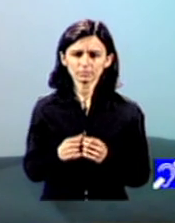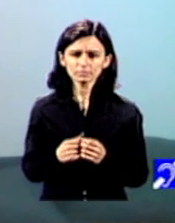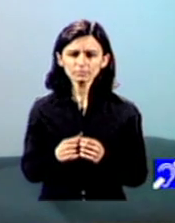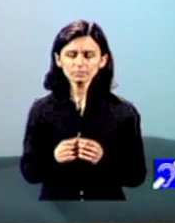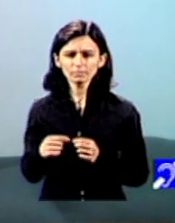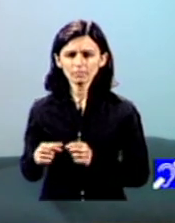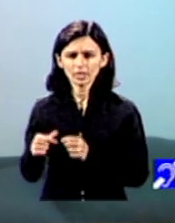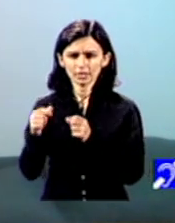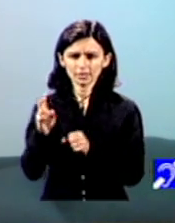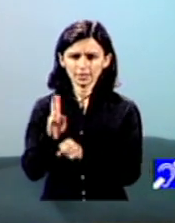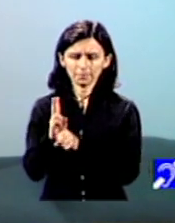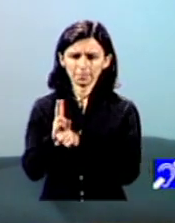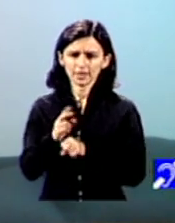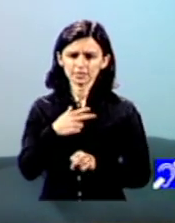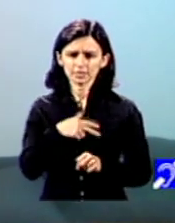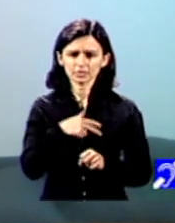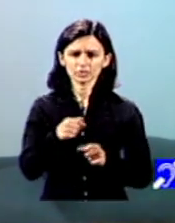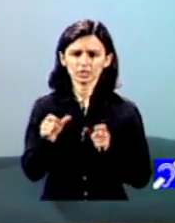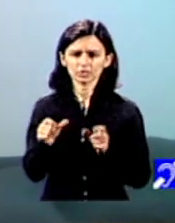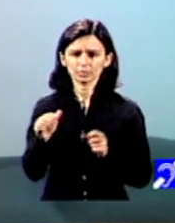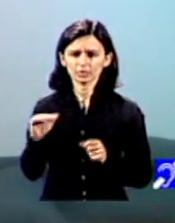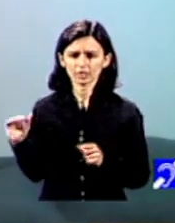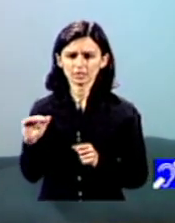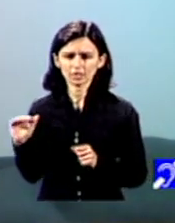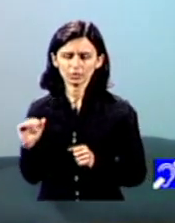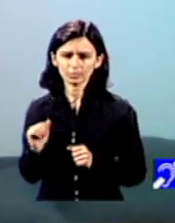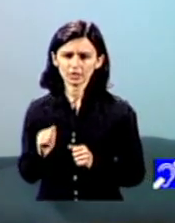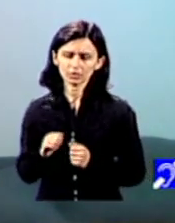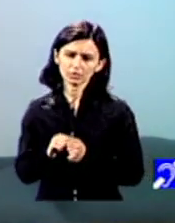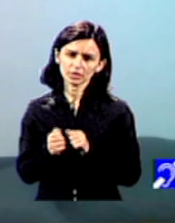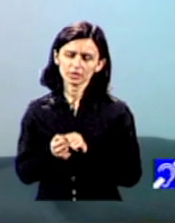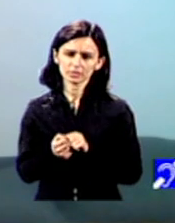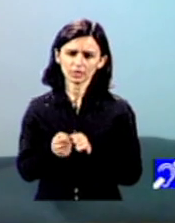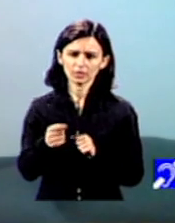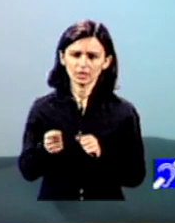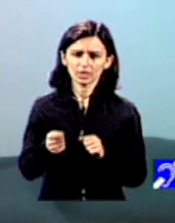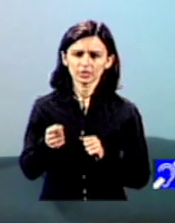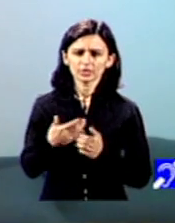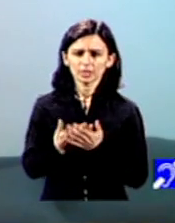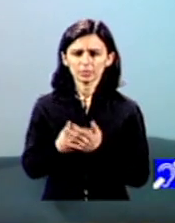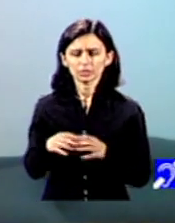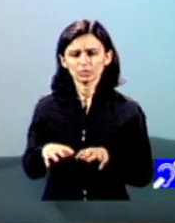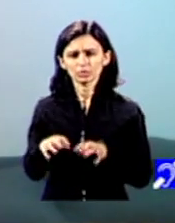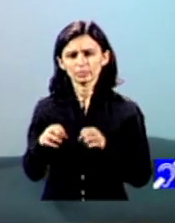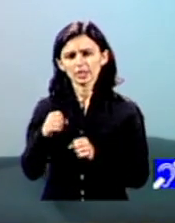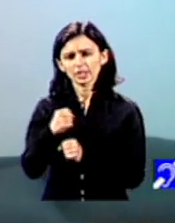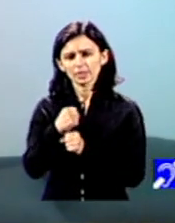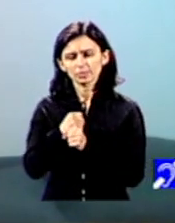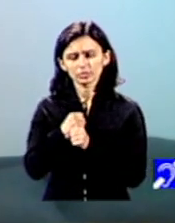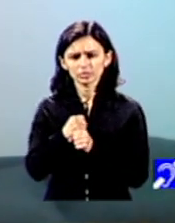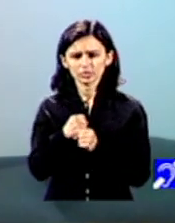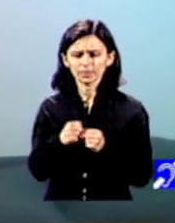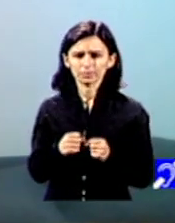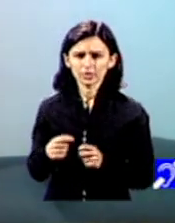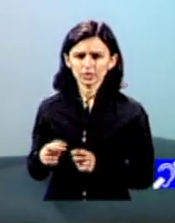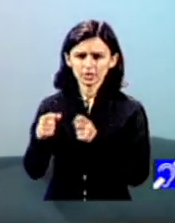Direcția de Asistență Socială și Protecția Copilului sau Agenția pentru Ocuparea Forței de Muncă până